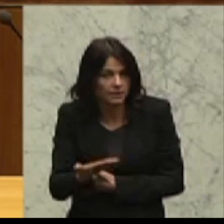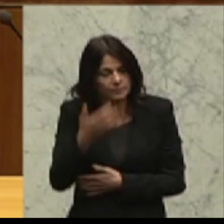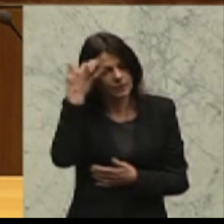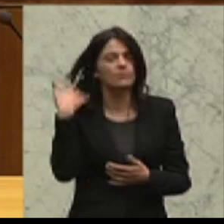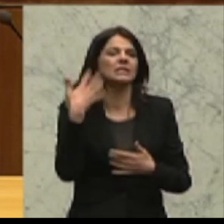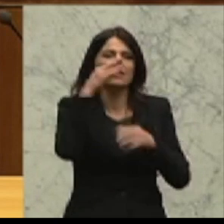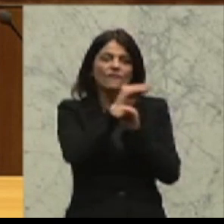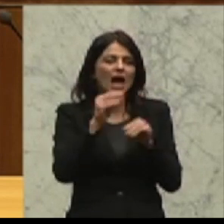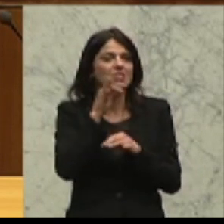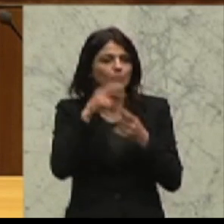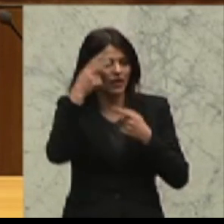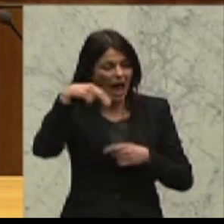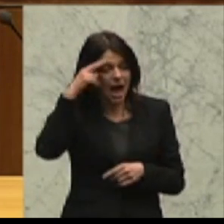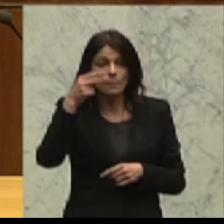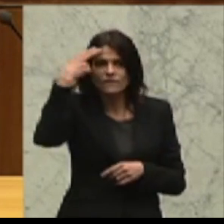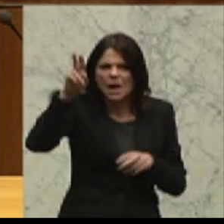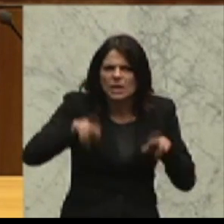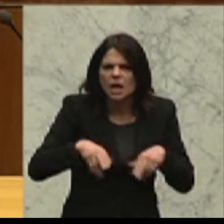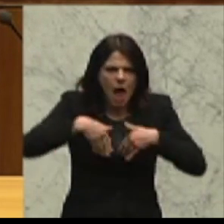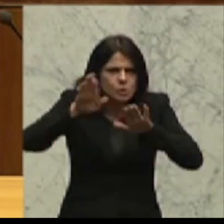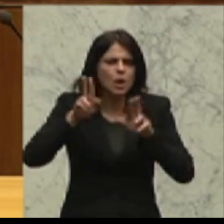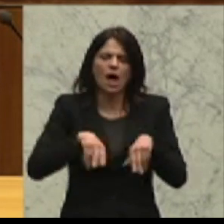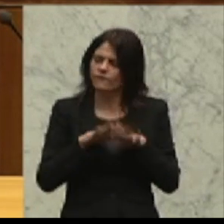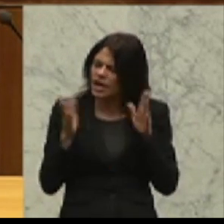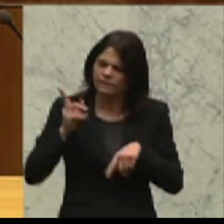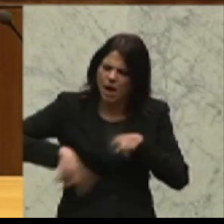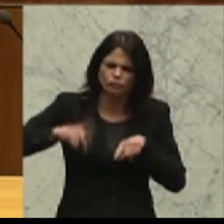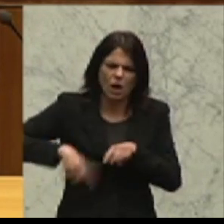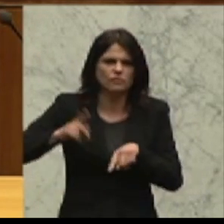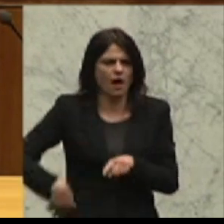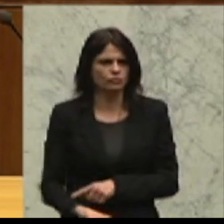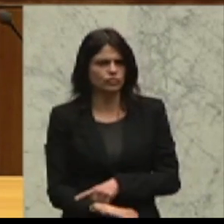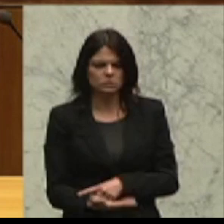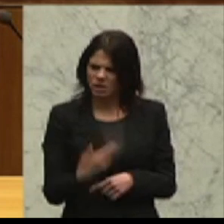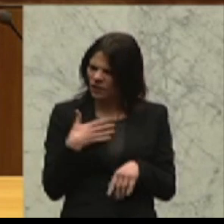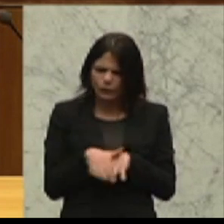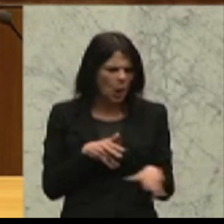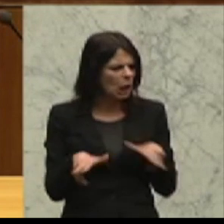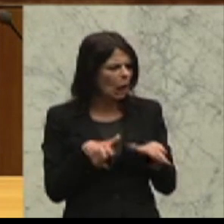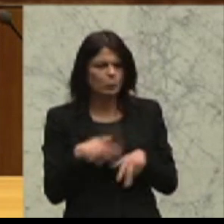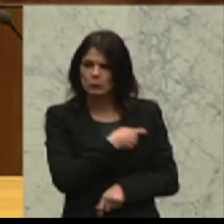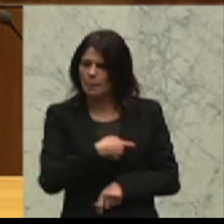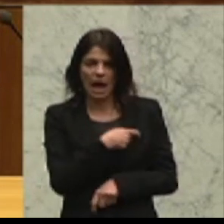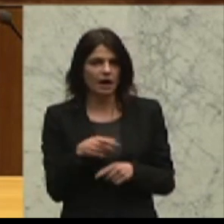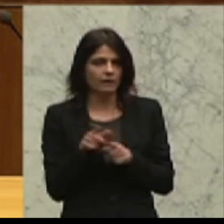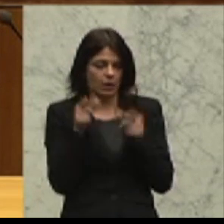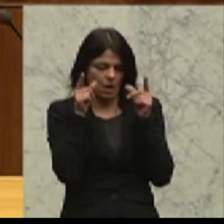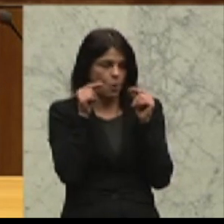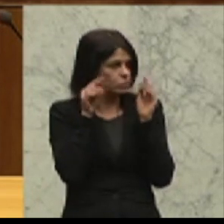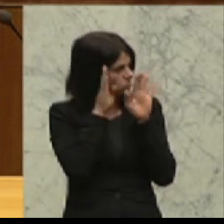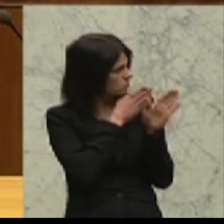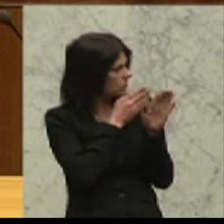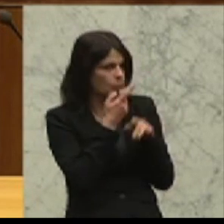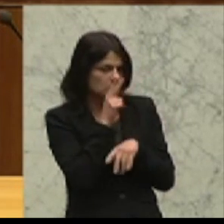Fremdenrecht, im Asylrecht läuft sehr, sehr vieles falsch. Ich habe den Eindruck, die Regierungsfraktionen machen hier die Augen zu. Dinge, die